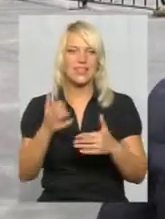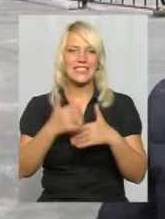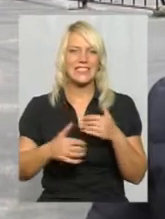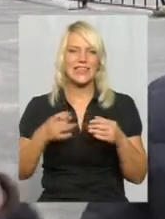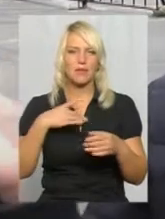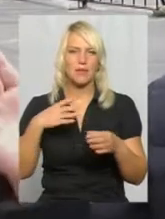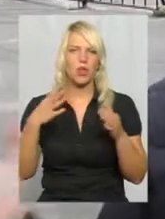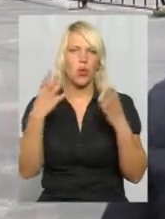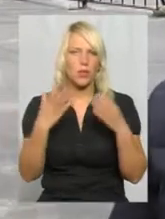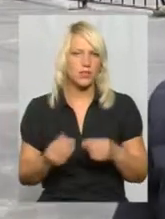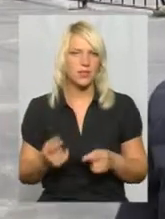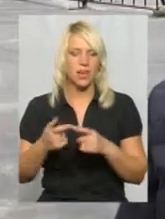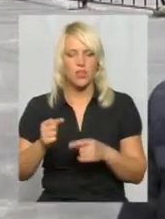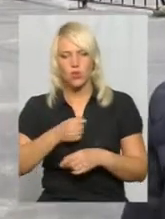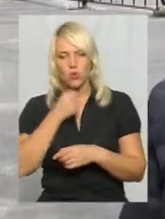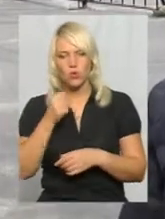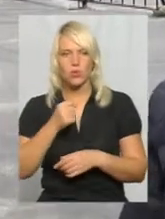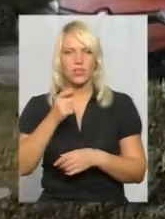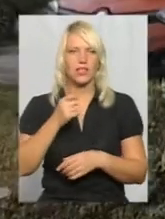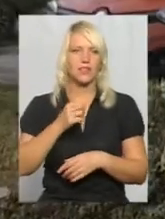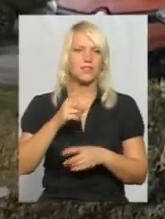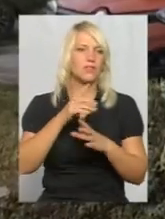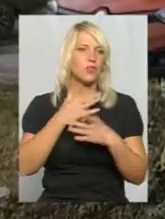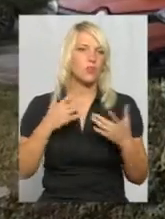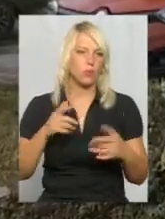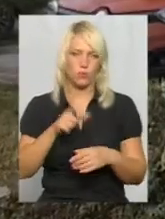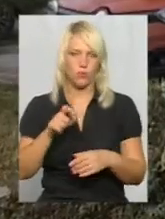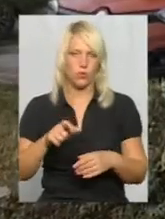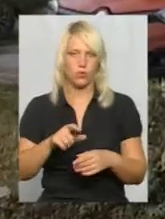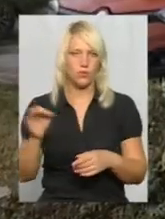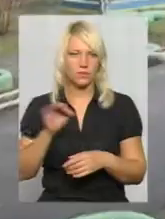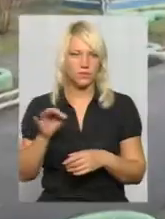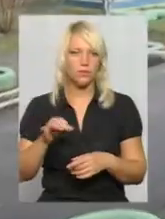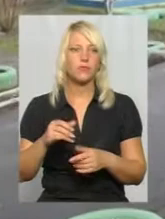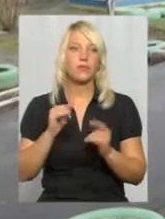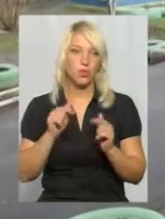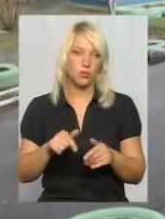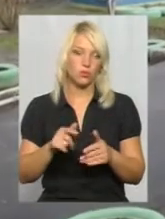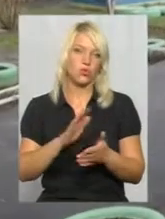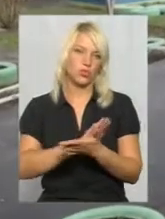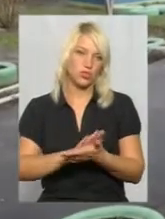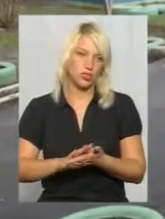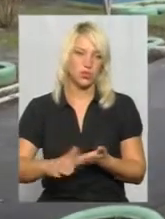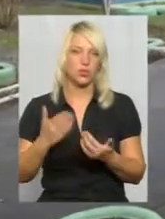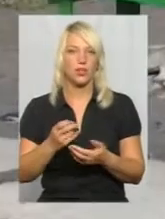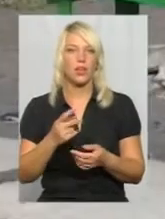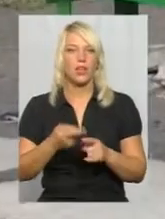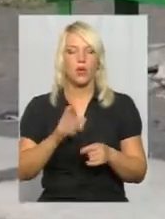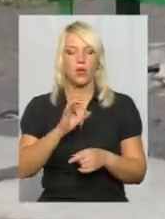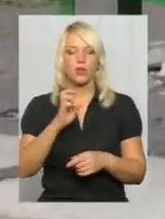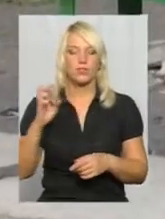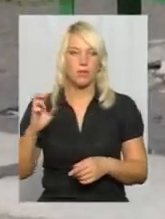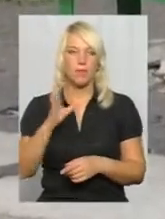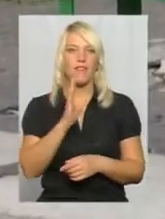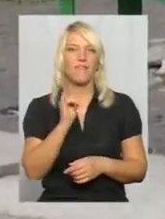дня і дорослі, і старші, і літні люди. Тепер тут, каже пані Олеся, чисто і безпечно. ОСББ «Вікторія» – одне з небагатьох у